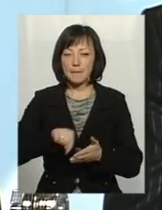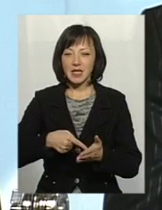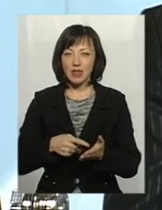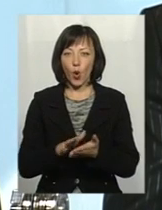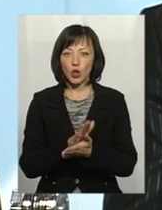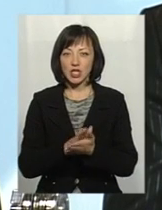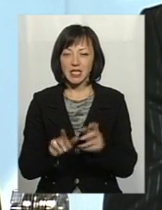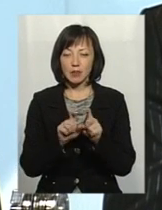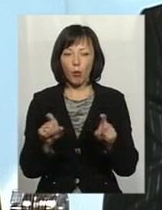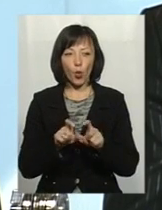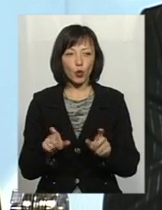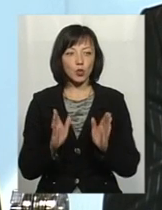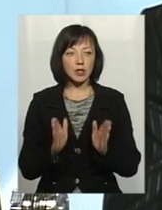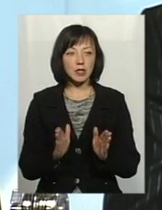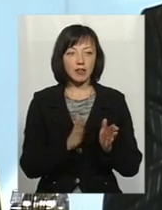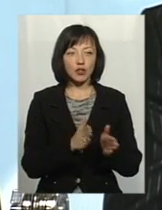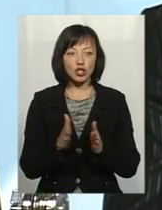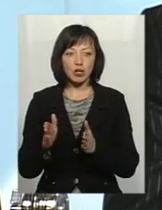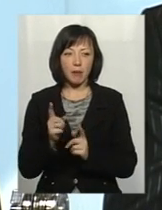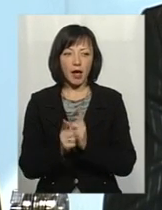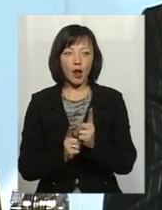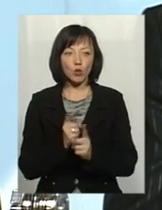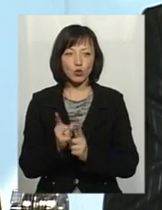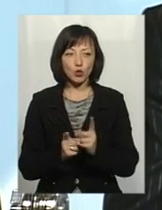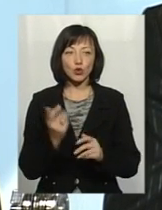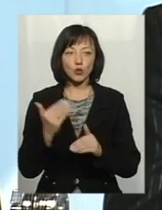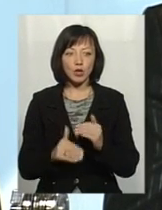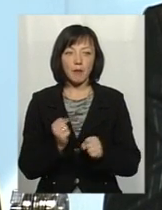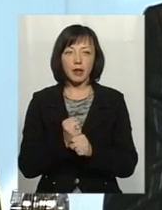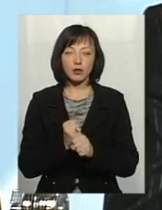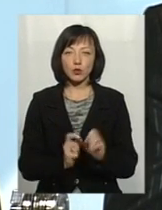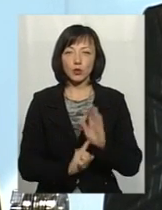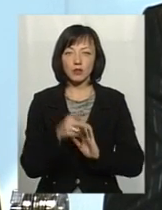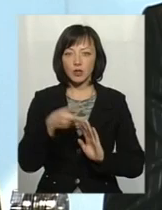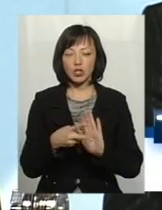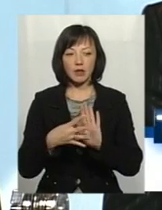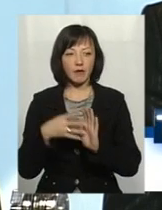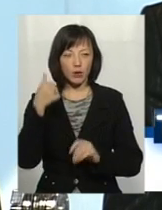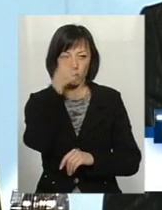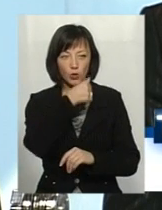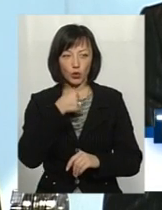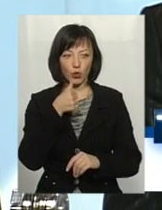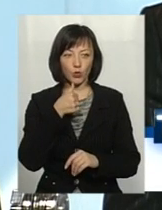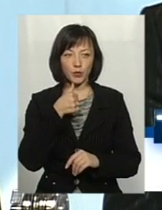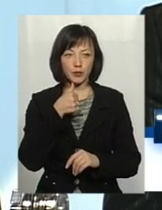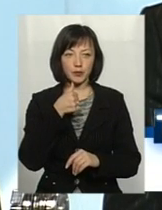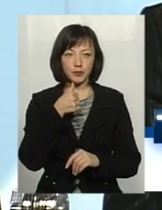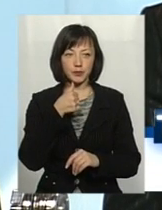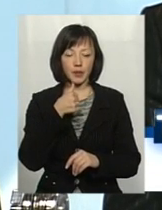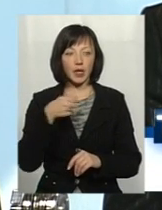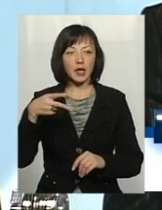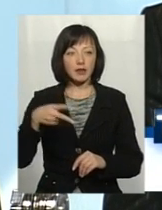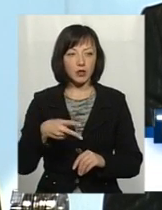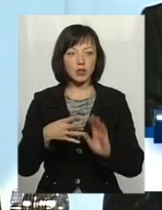споруди тільки в режимі реконструкції вже функціонують з 2009 року. В